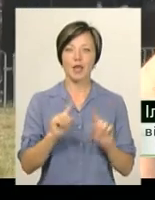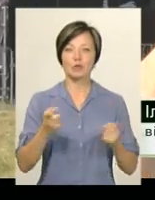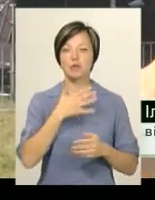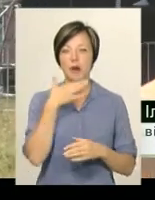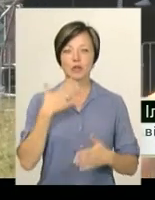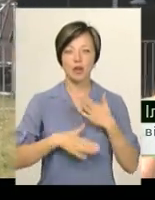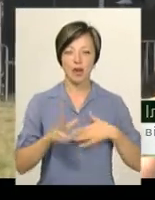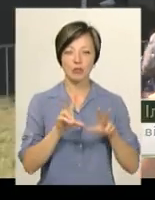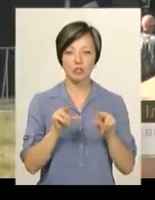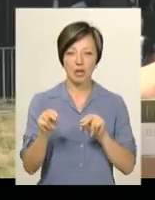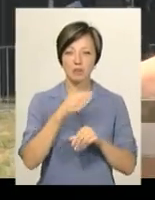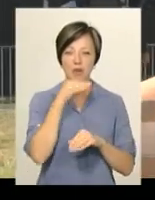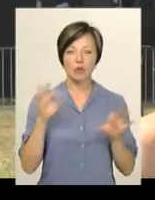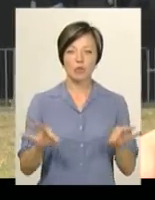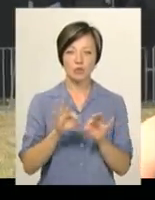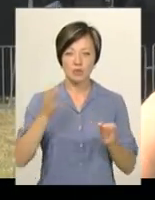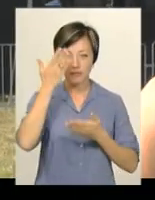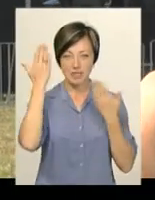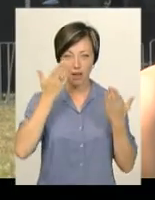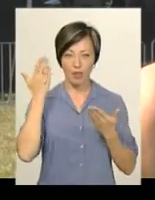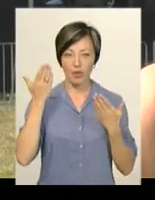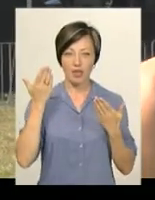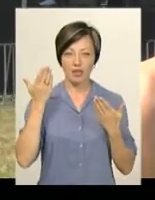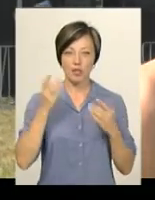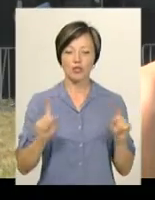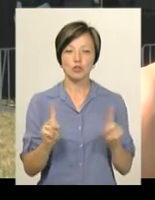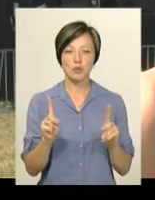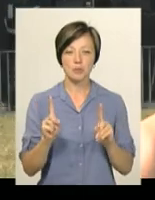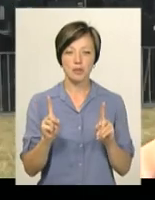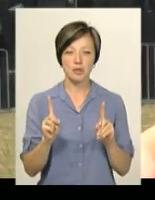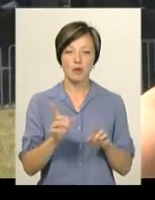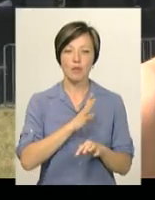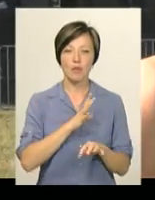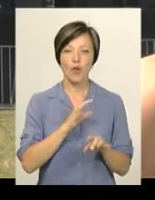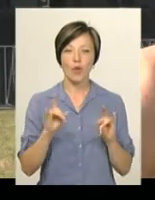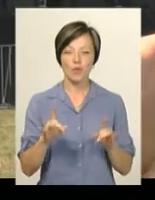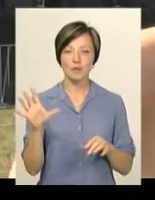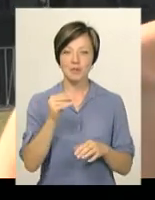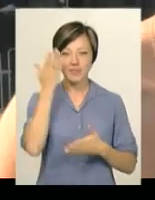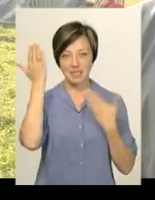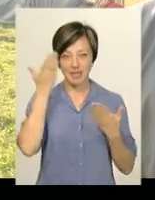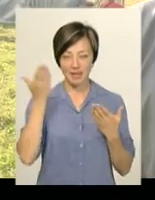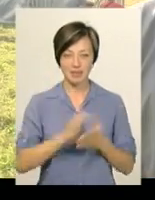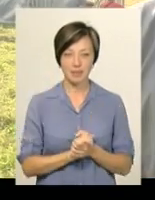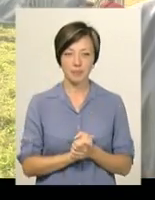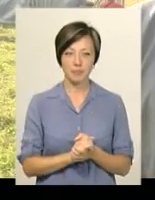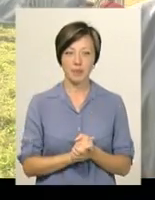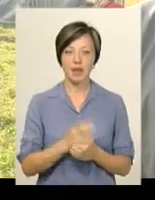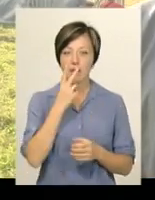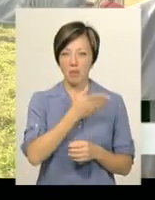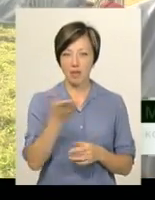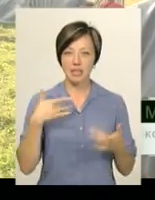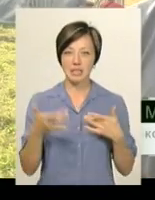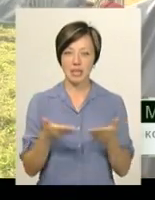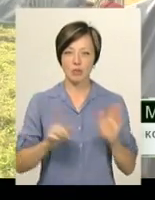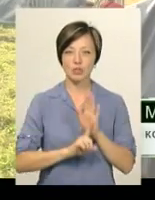радості, щастя, багато музики, веселої, щоб було круто, щоб всі веселилися. Як ви бачите, на сцені вже